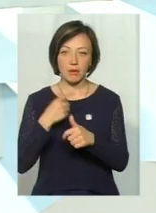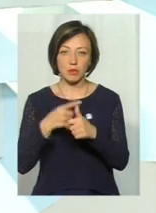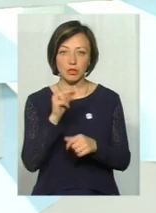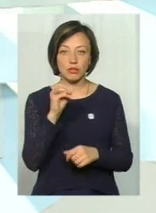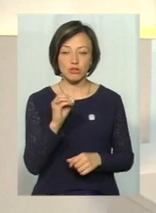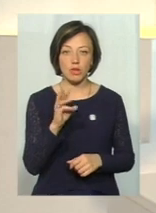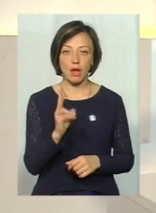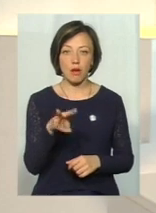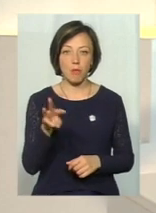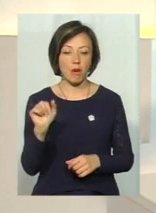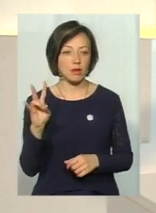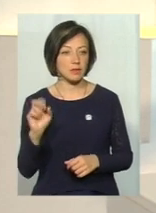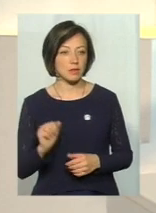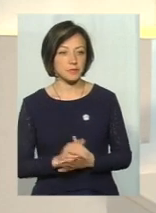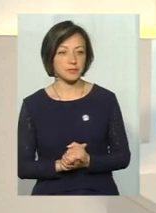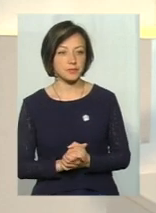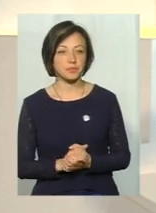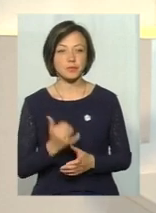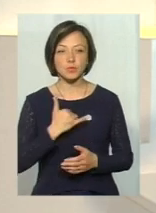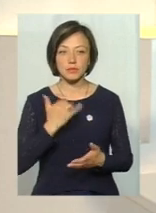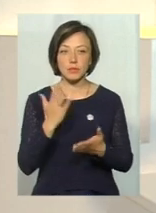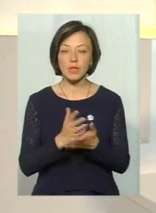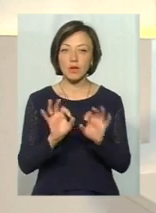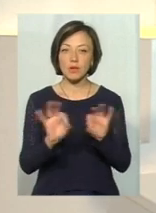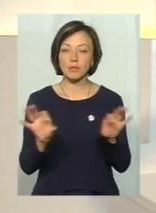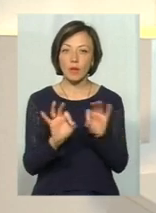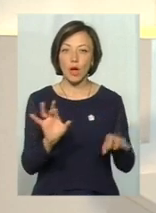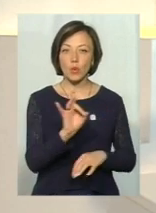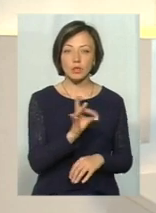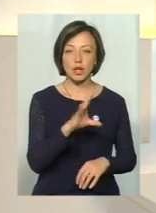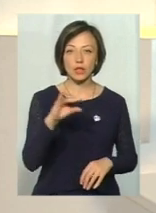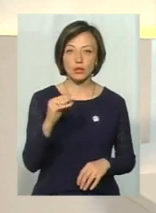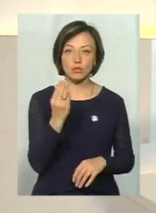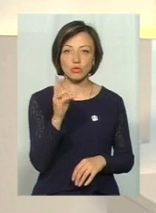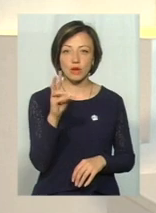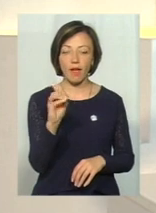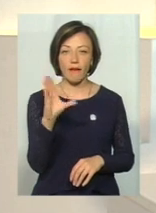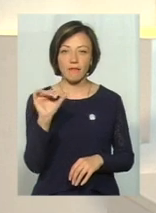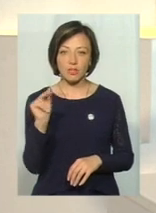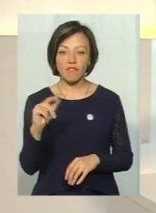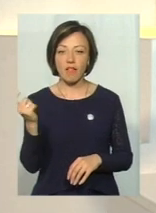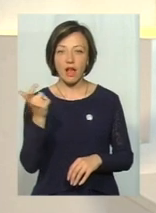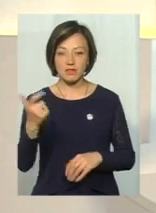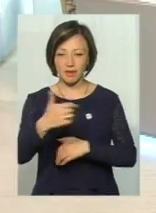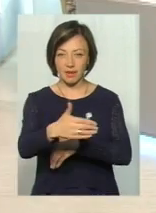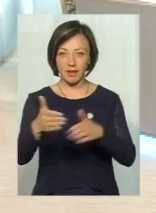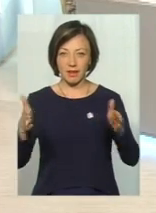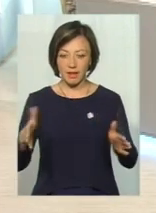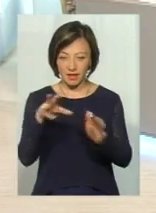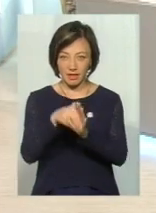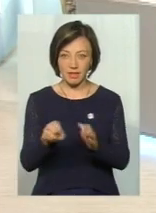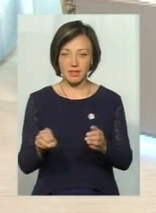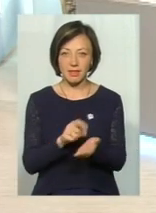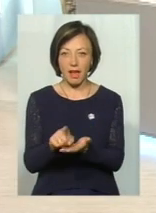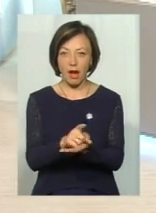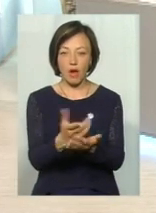Чекмана. Пане Валентин, в нас ще є коментар Руслана Юшкевича, він власник тераріумів, і от він також дав коментар,